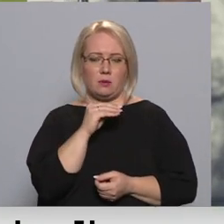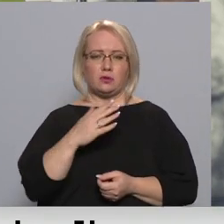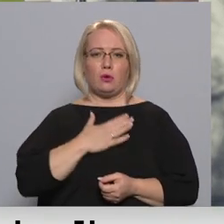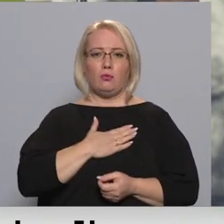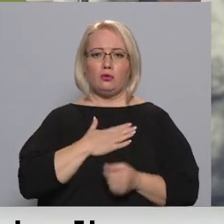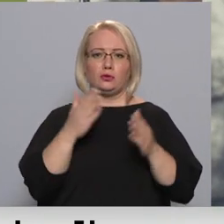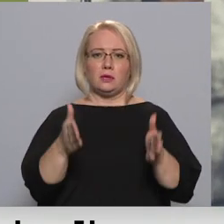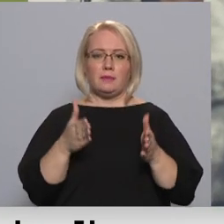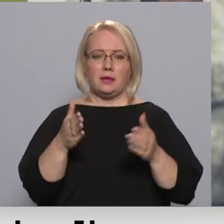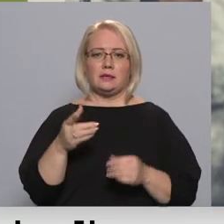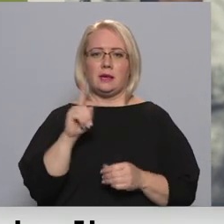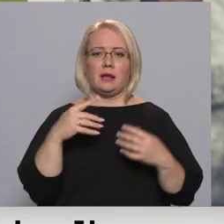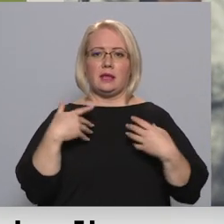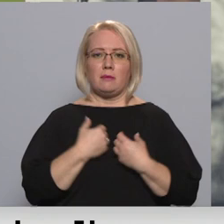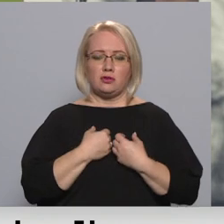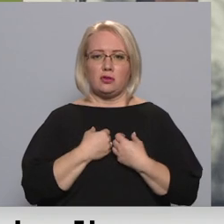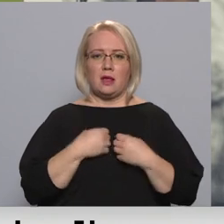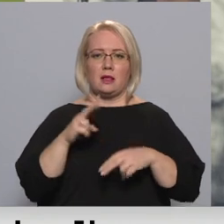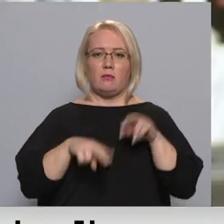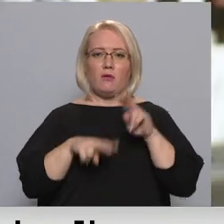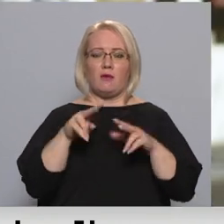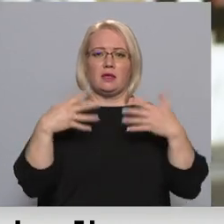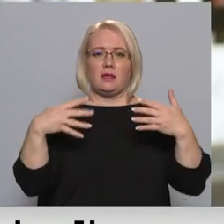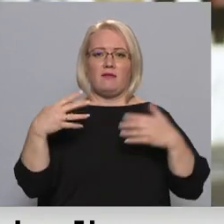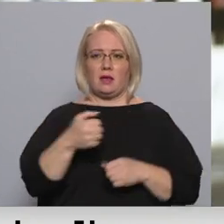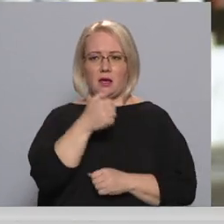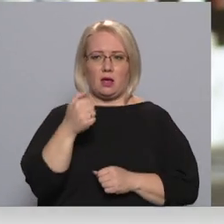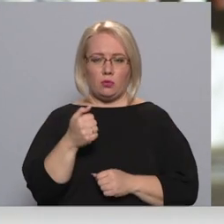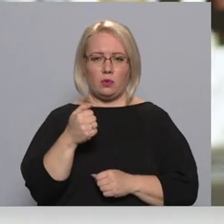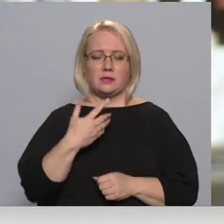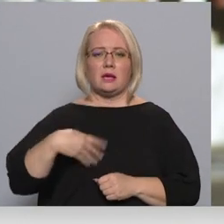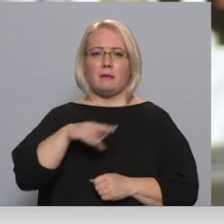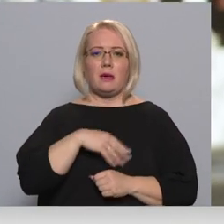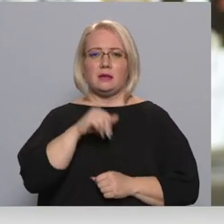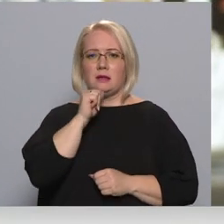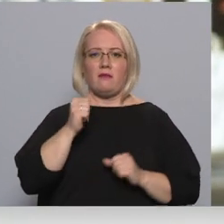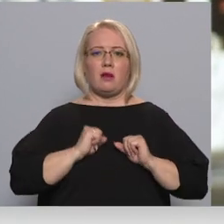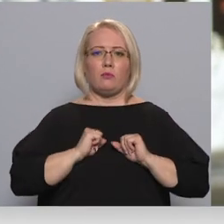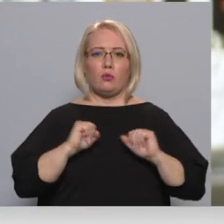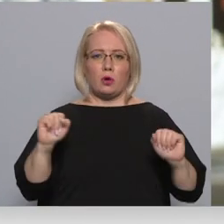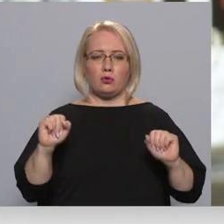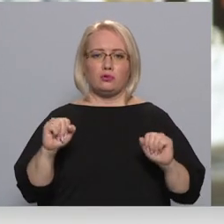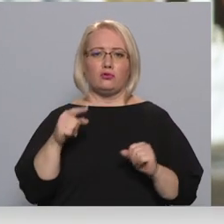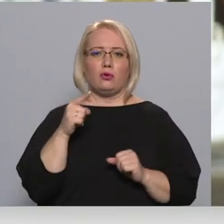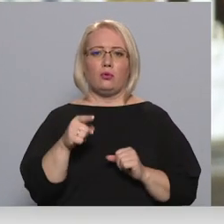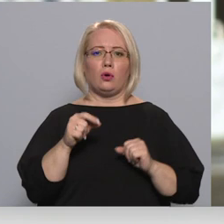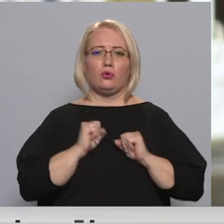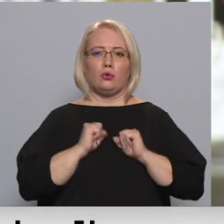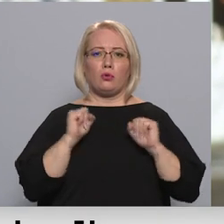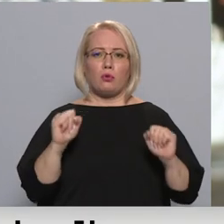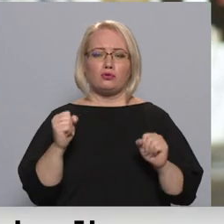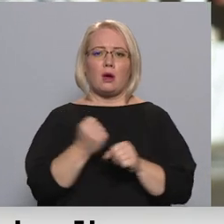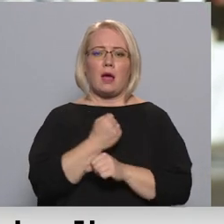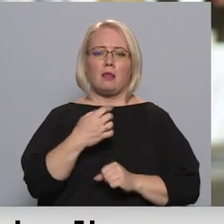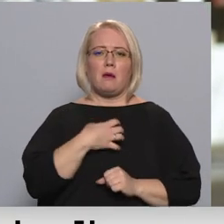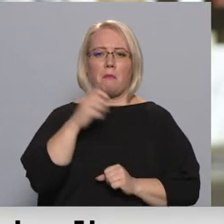slimnīca ir, diemžēl, celta 90. gados. Mēs nevaram nodrošināt šo te drošo gan